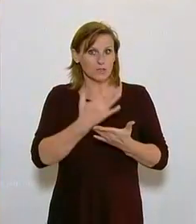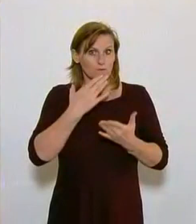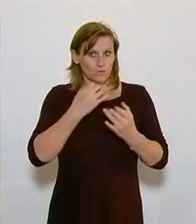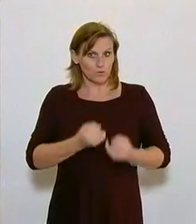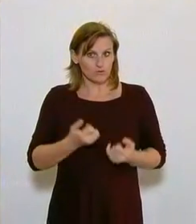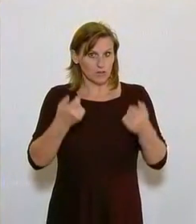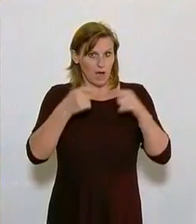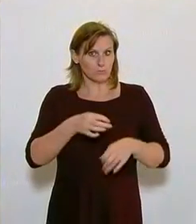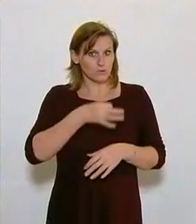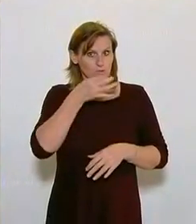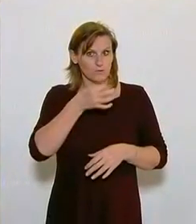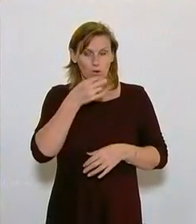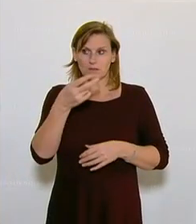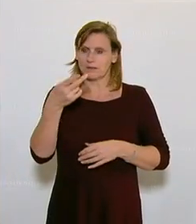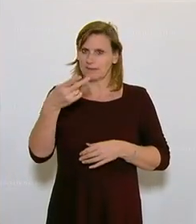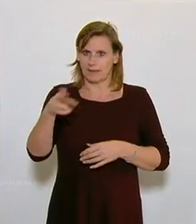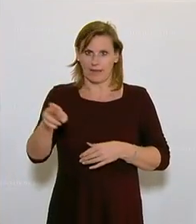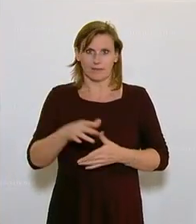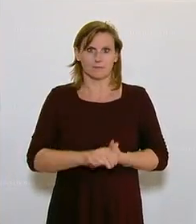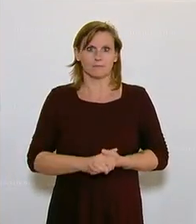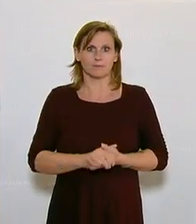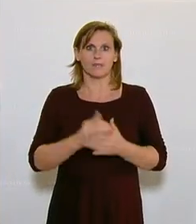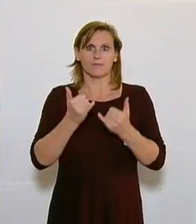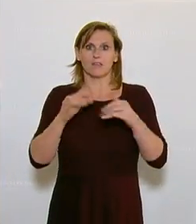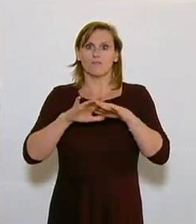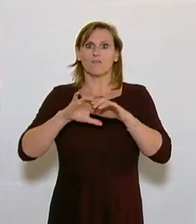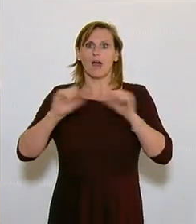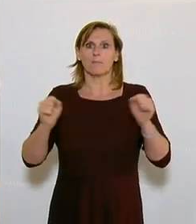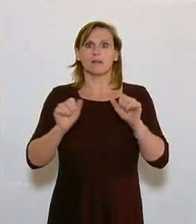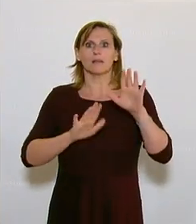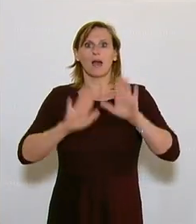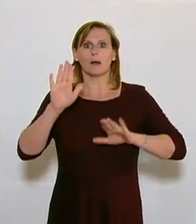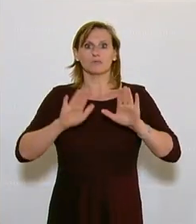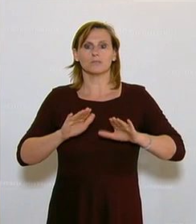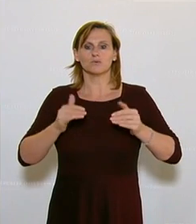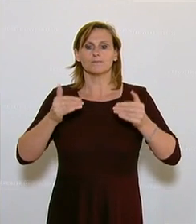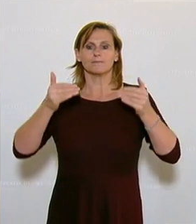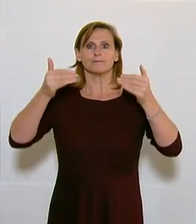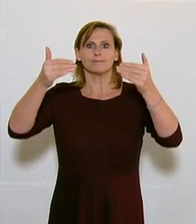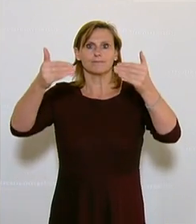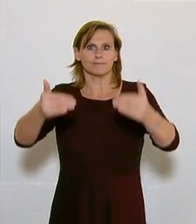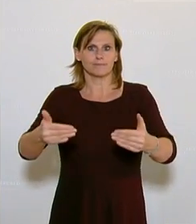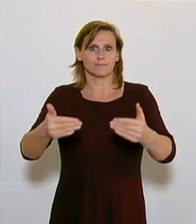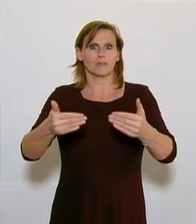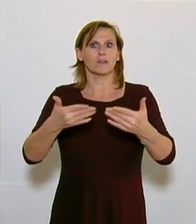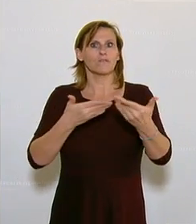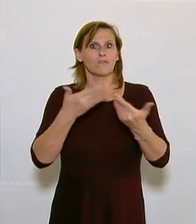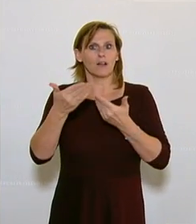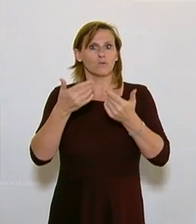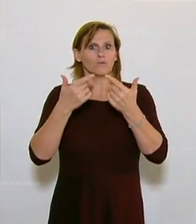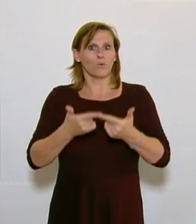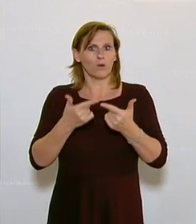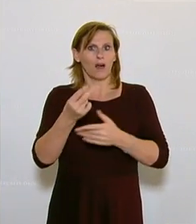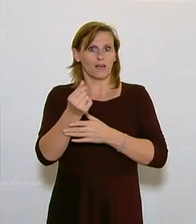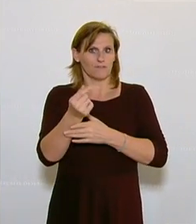gewünscht? Das ist nicht der Fall und wie vereinbart verlege ich die Abstimmung an den Schluss der Verhandlungen über die Vorlagen des